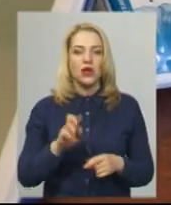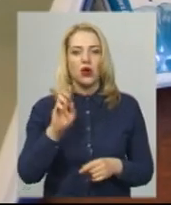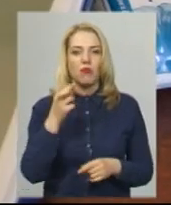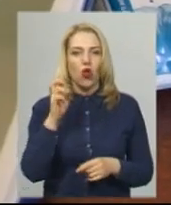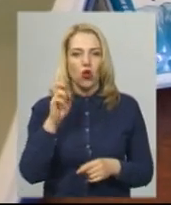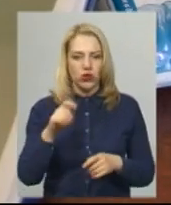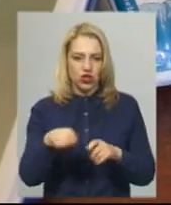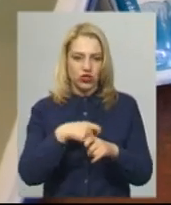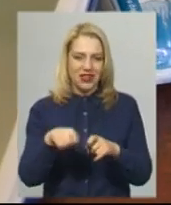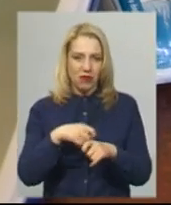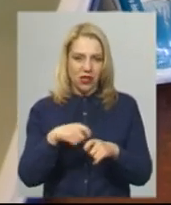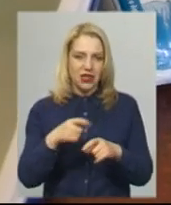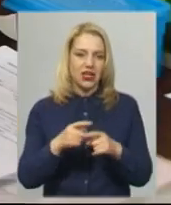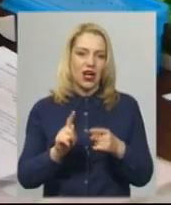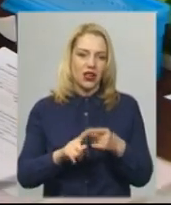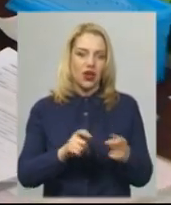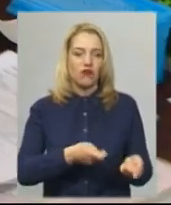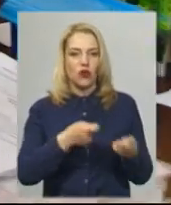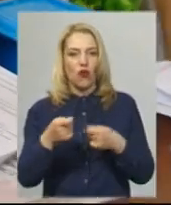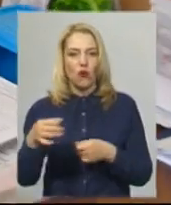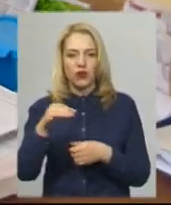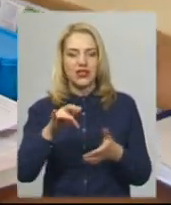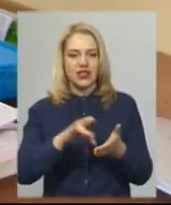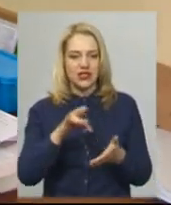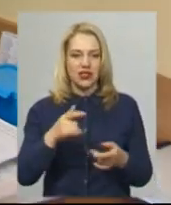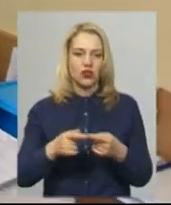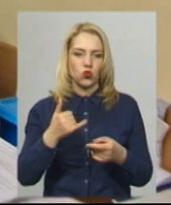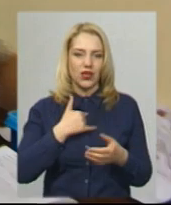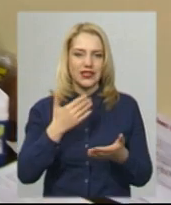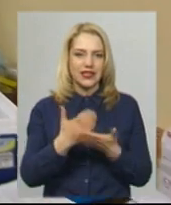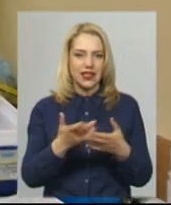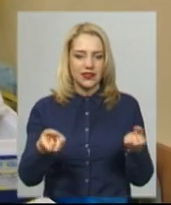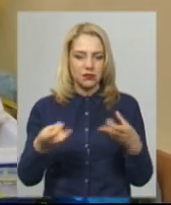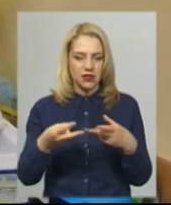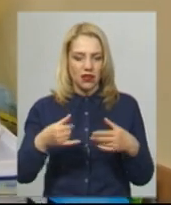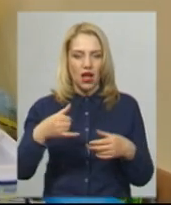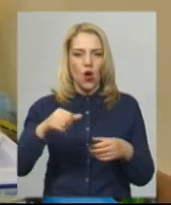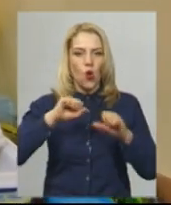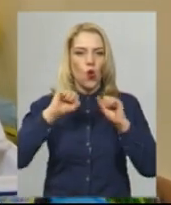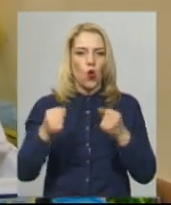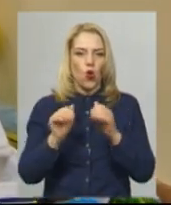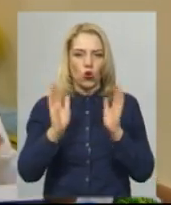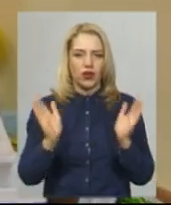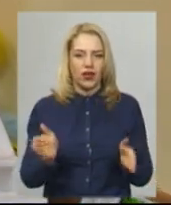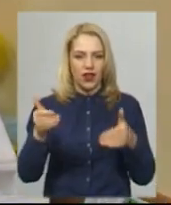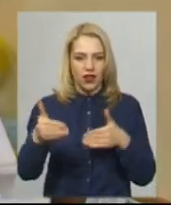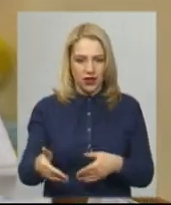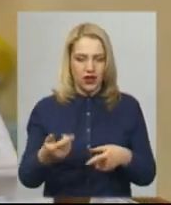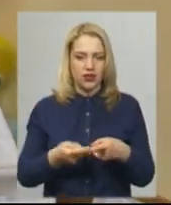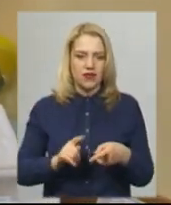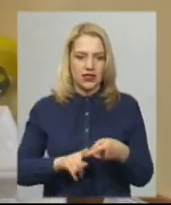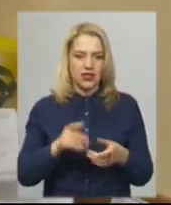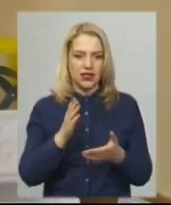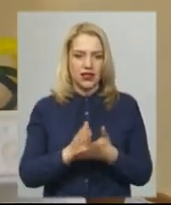бригада відвозить в обласний лабораторний центр. В нас є сумка-холодильник, в нас є аплікатор, він є